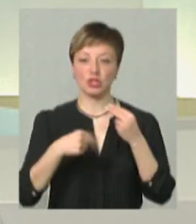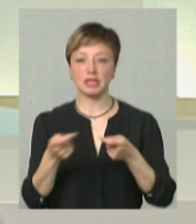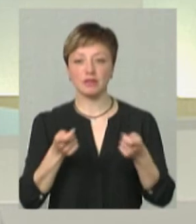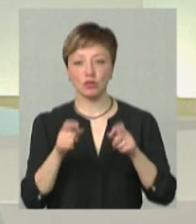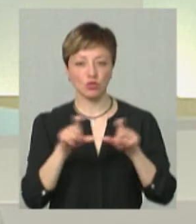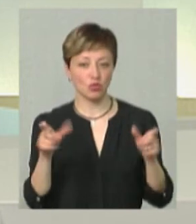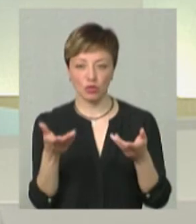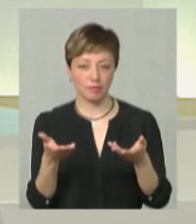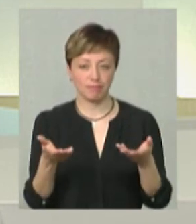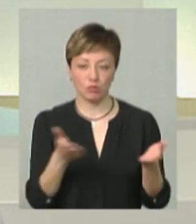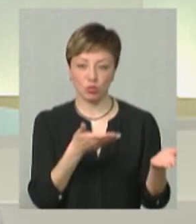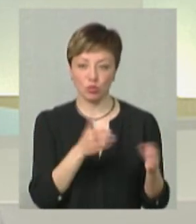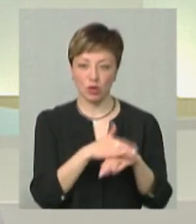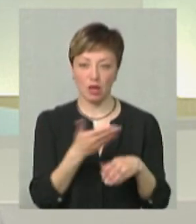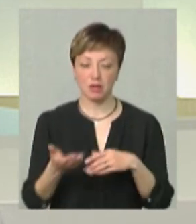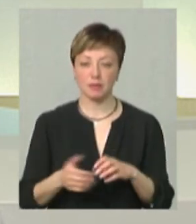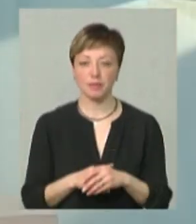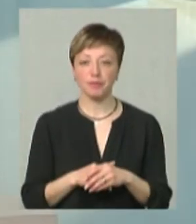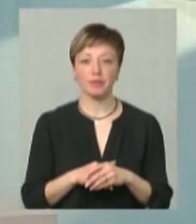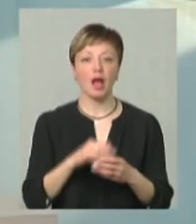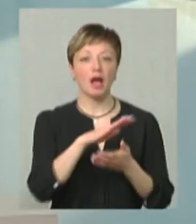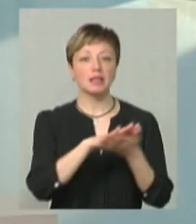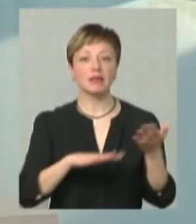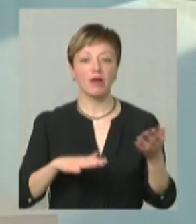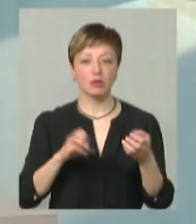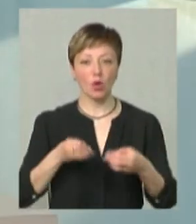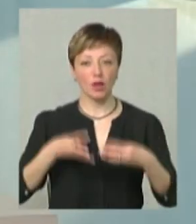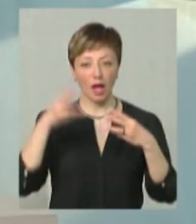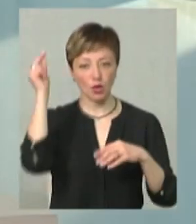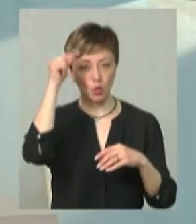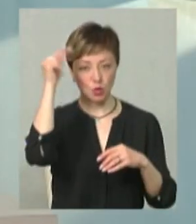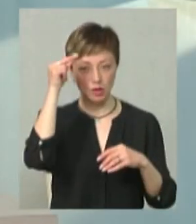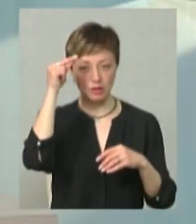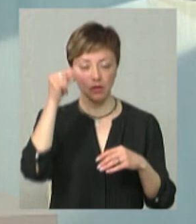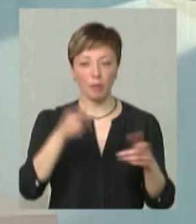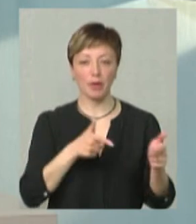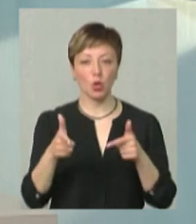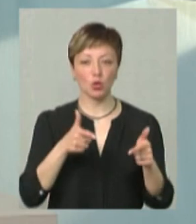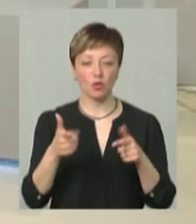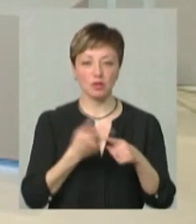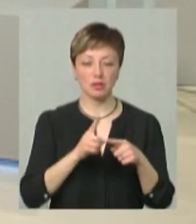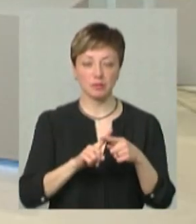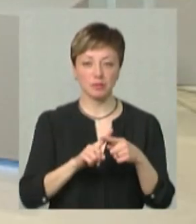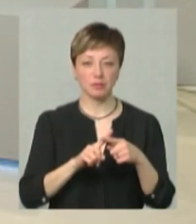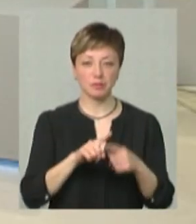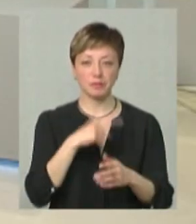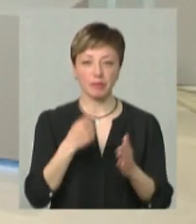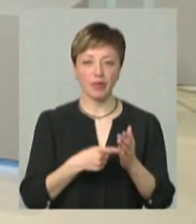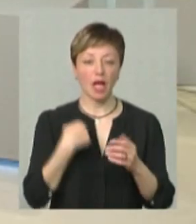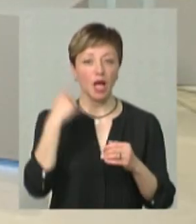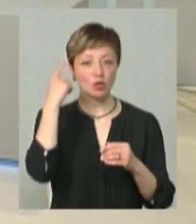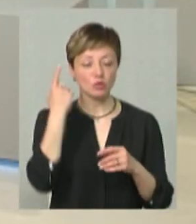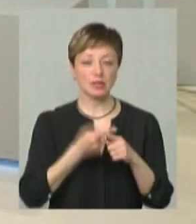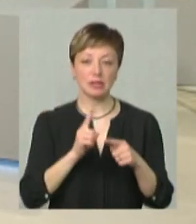керівництво школи, будь ласка. А яка тривалість онлайн-курсів до підготовки цього тесту? Ну, я